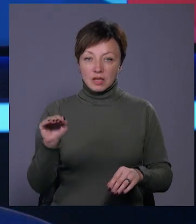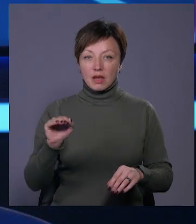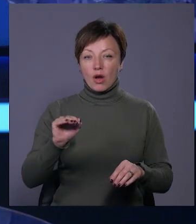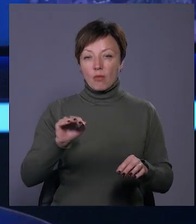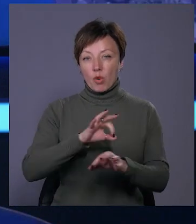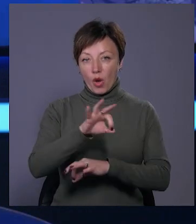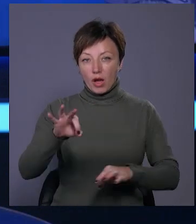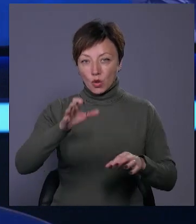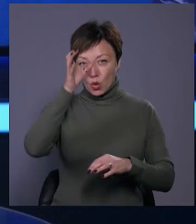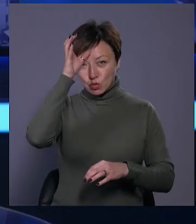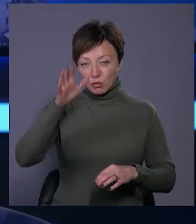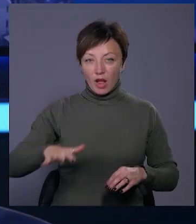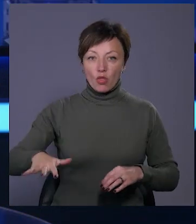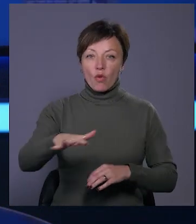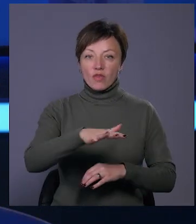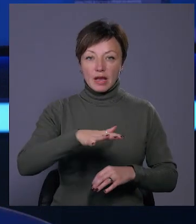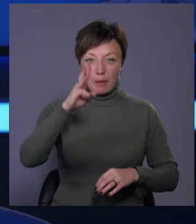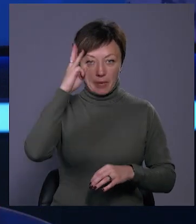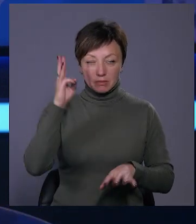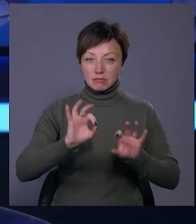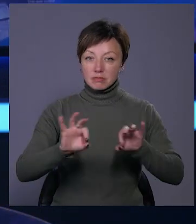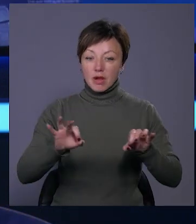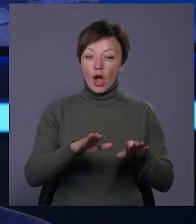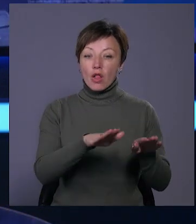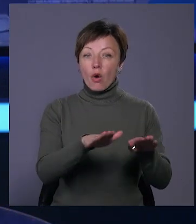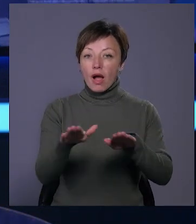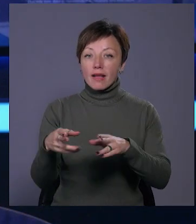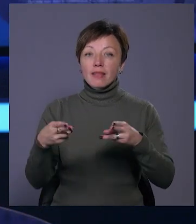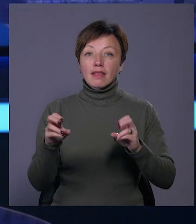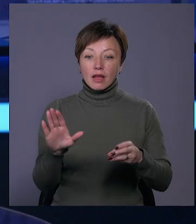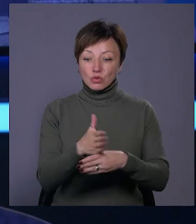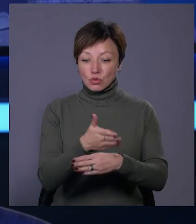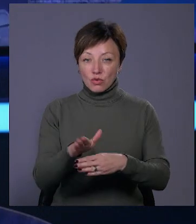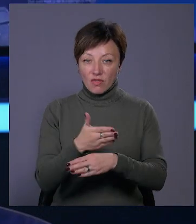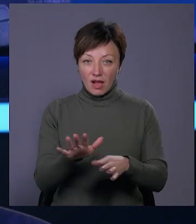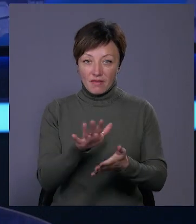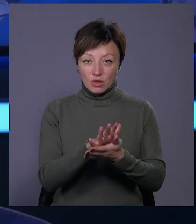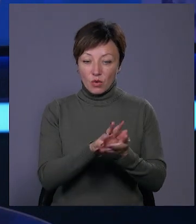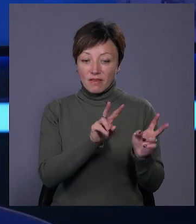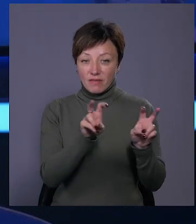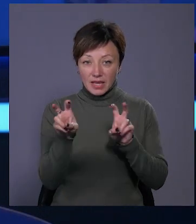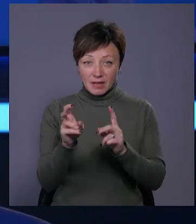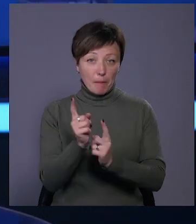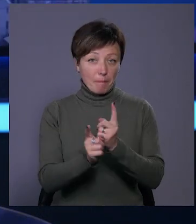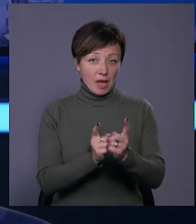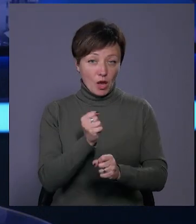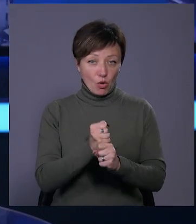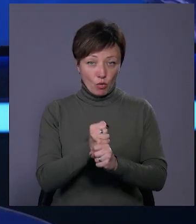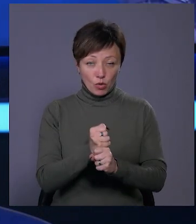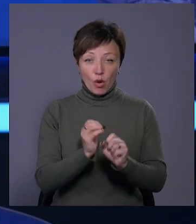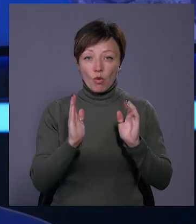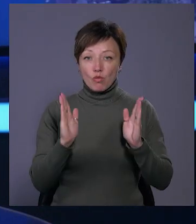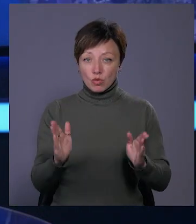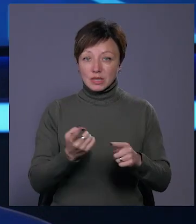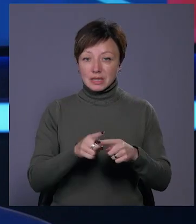Хмельницький». Під час заходу учасникам розкажуть про локації для сортування, види відходів і їхню переробку. Відбудеться